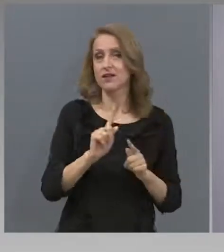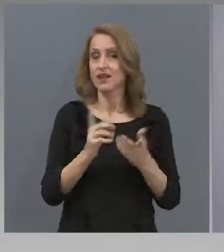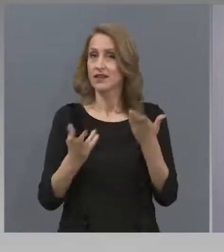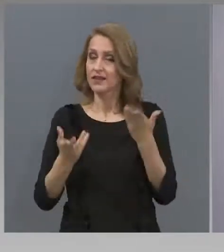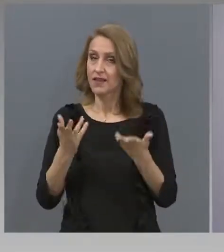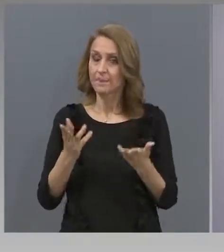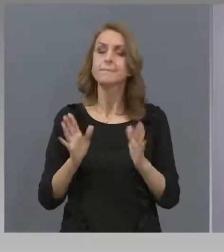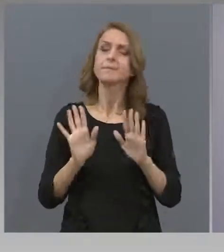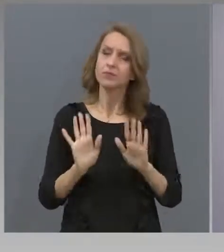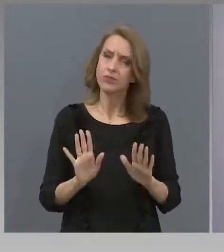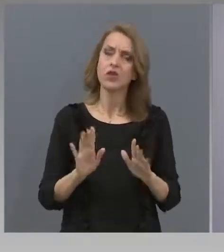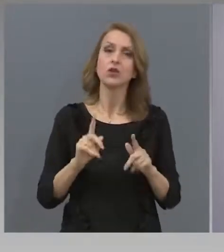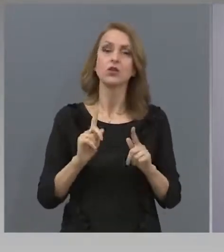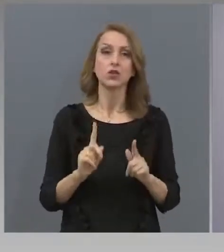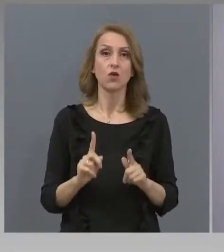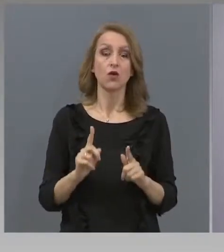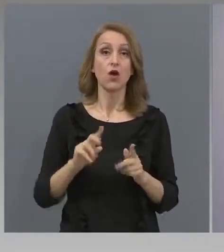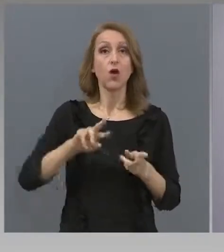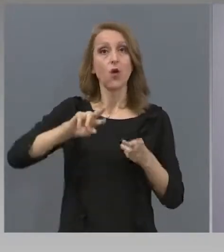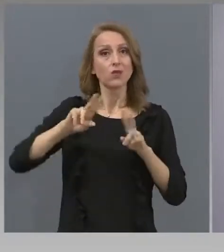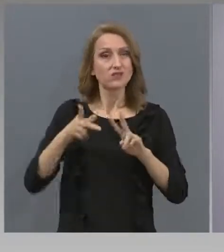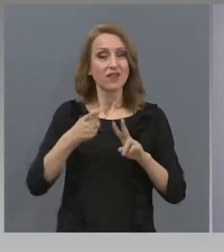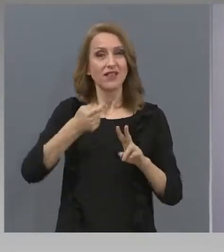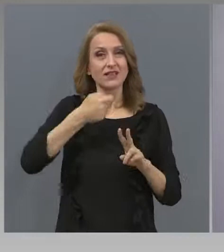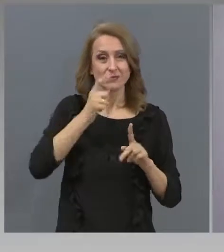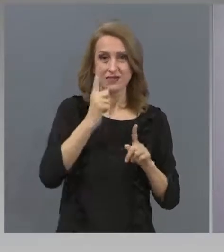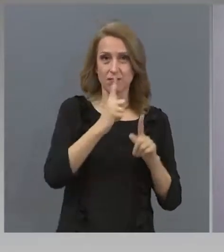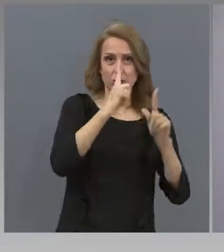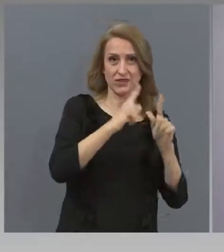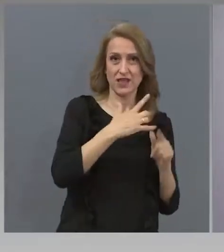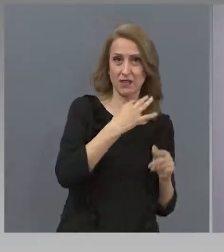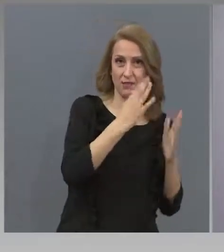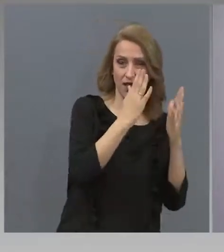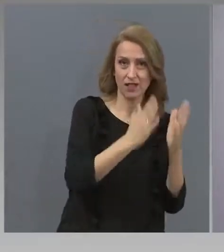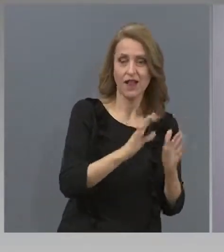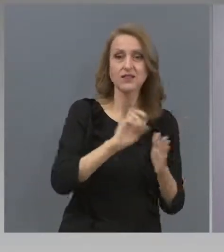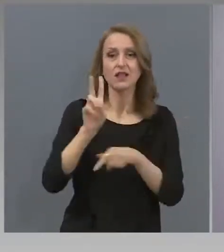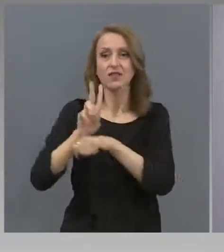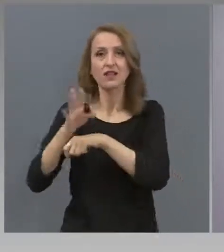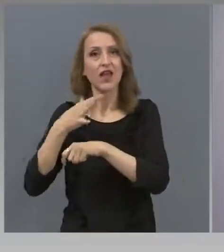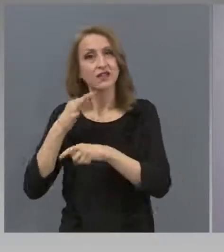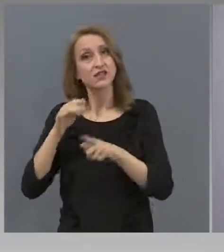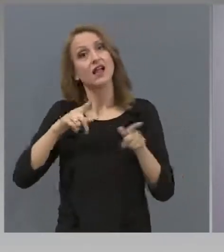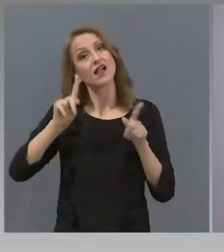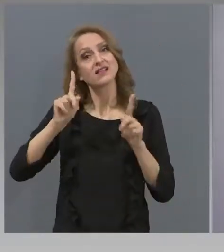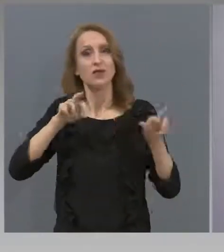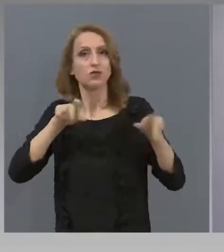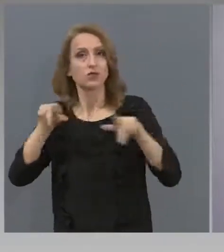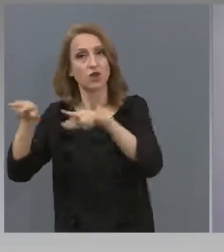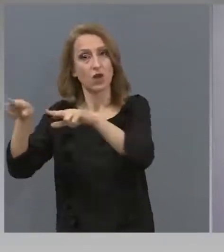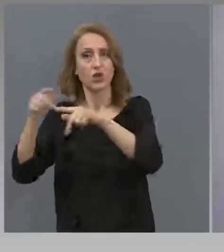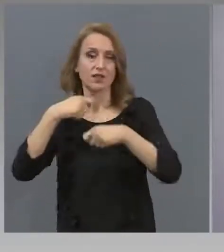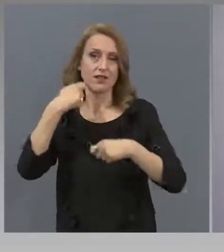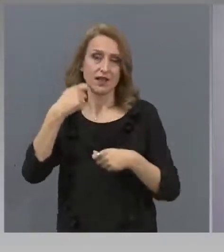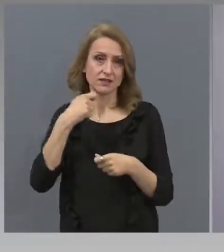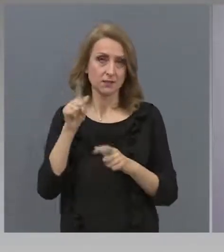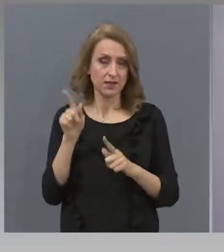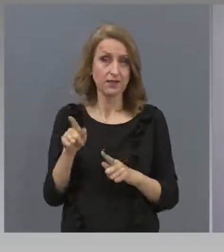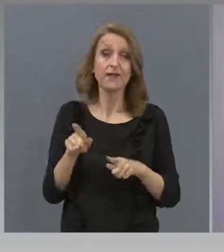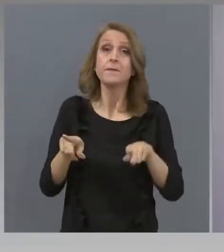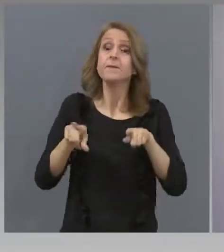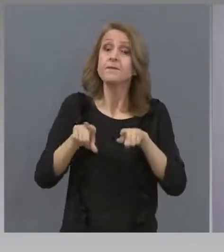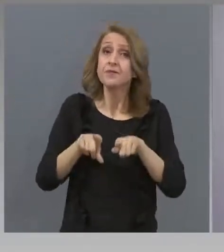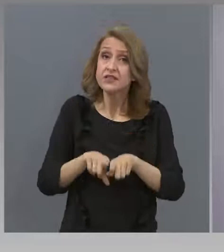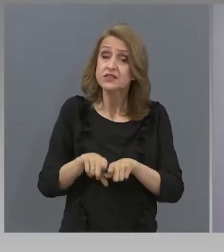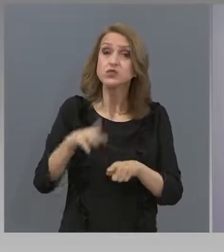Освен изпитите от националното външно оценяване след седми клас и държавните зрелостни изпити, присъствено ще се проведат и държавните